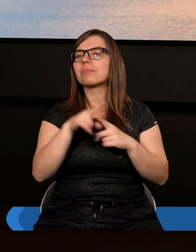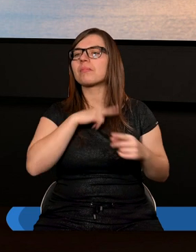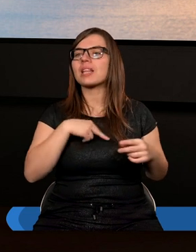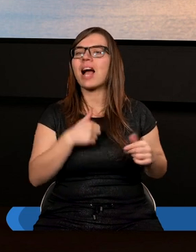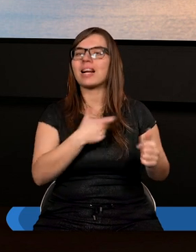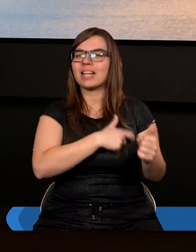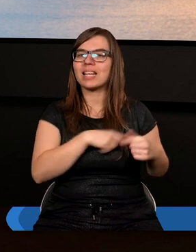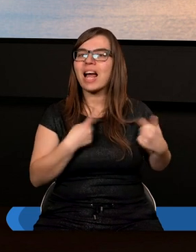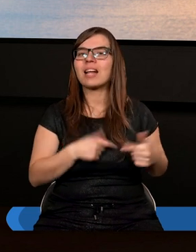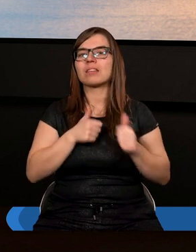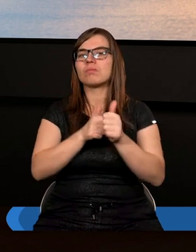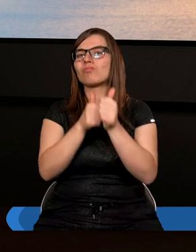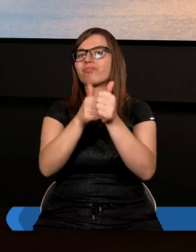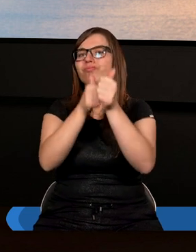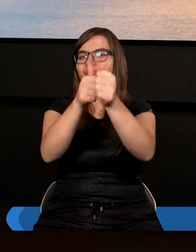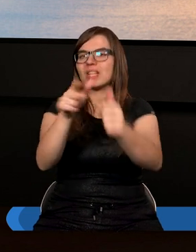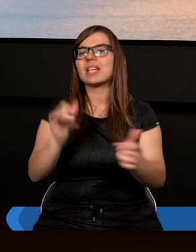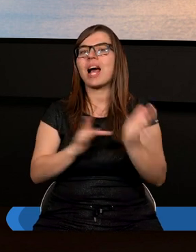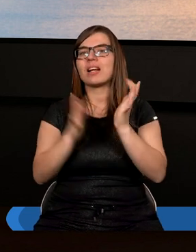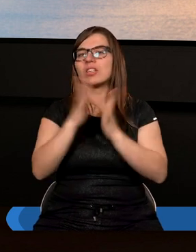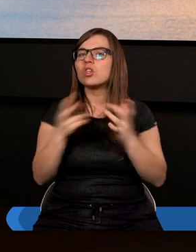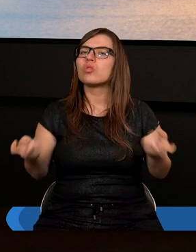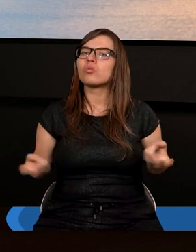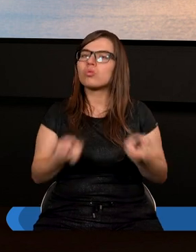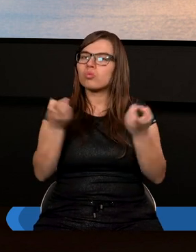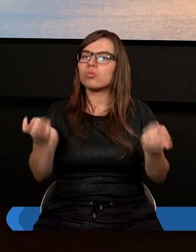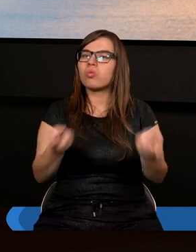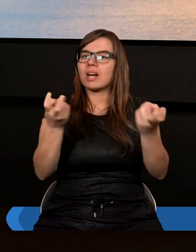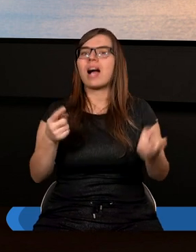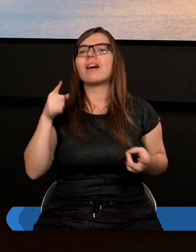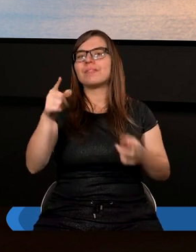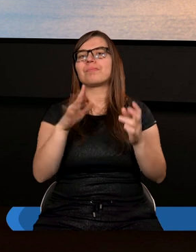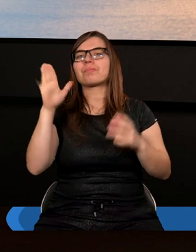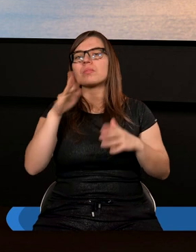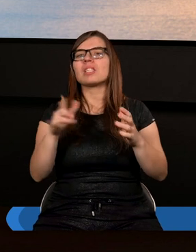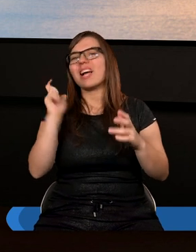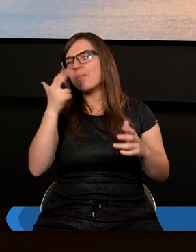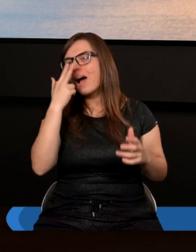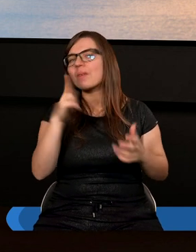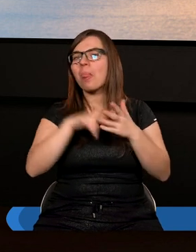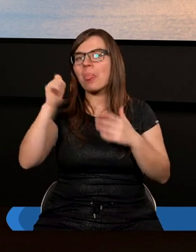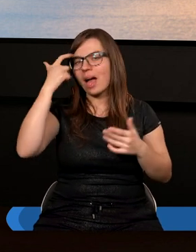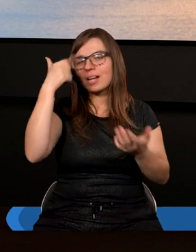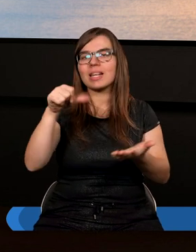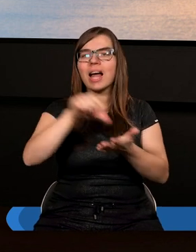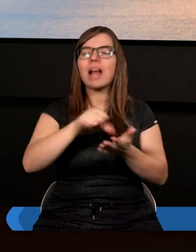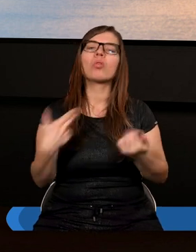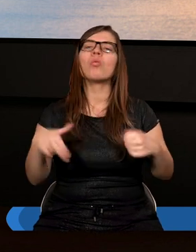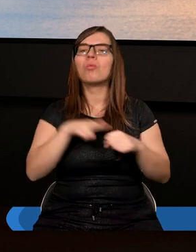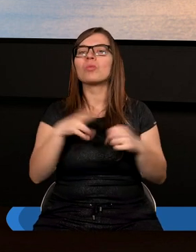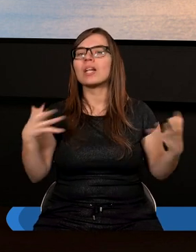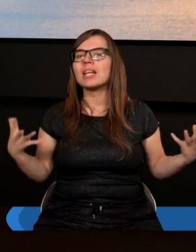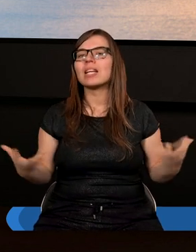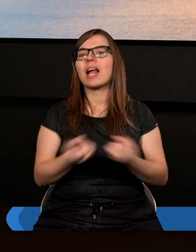podążają za Nim, tam gdzie On jest i dzisiaj szukając Go patrzymy na to centrum, którym się znajduje,